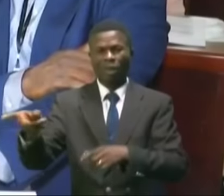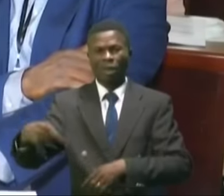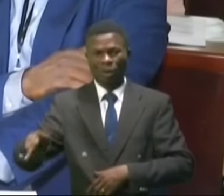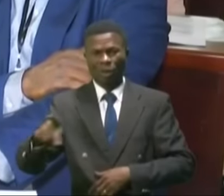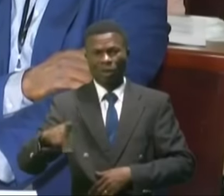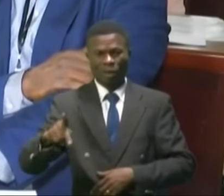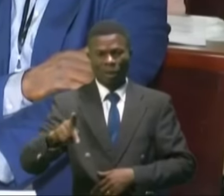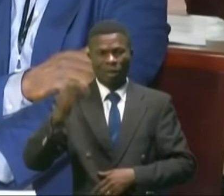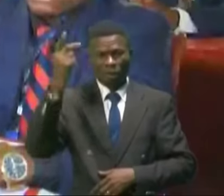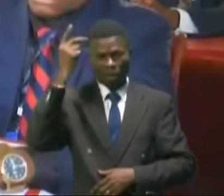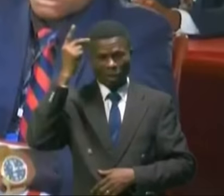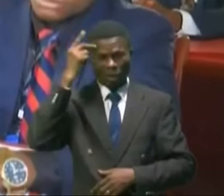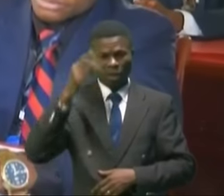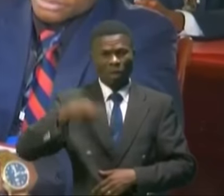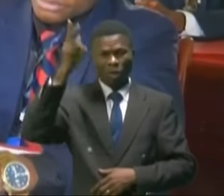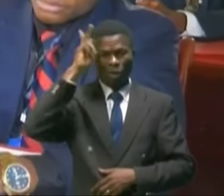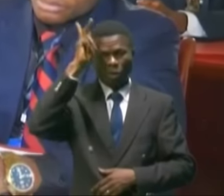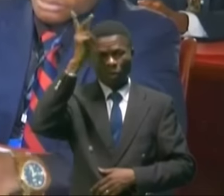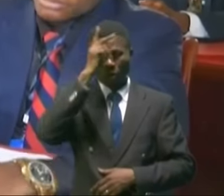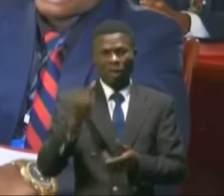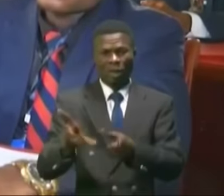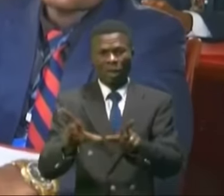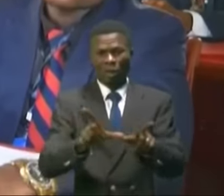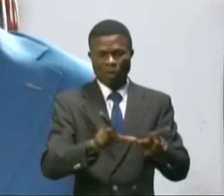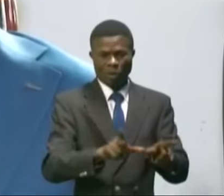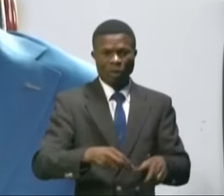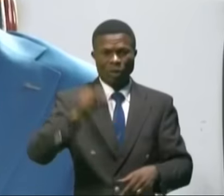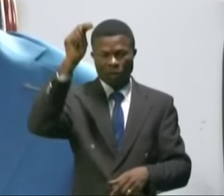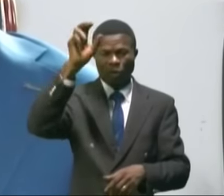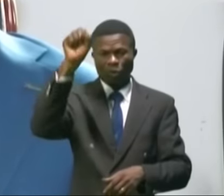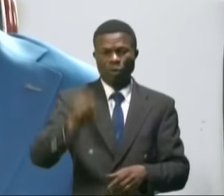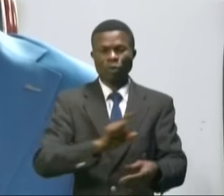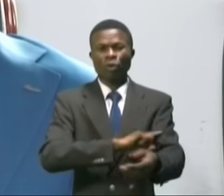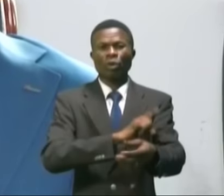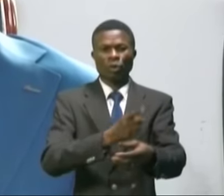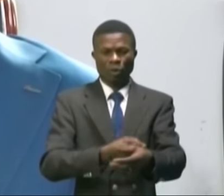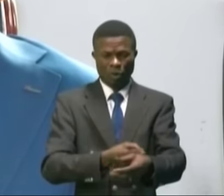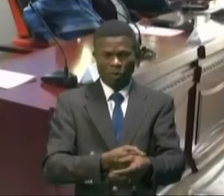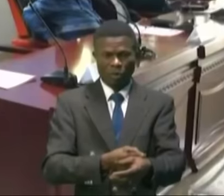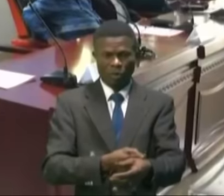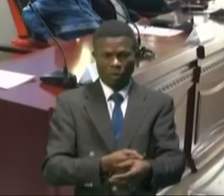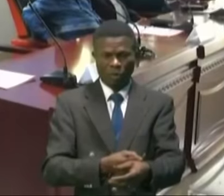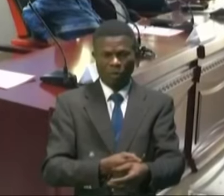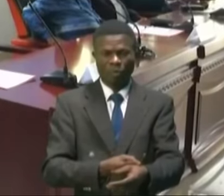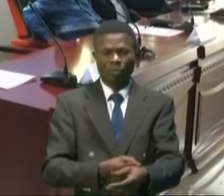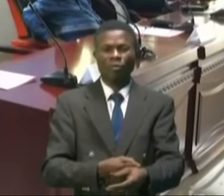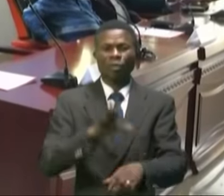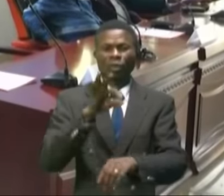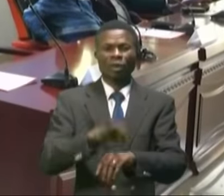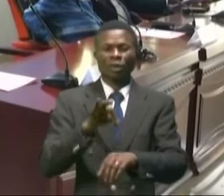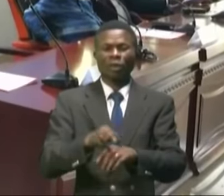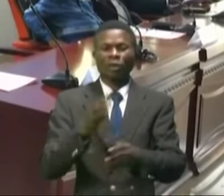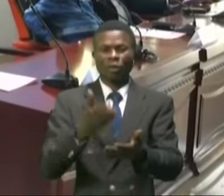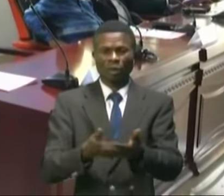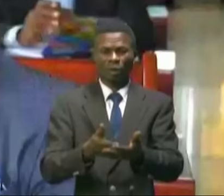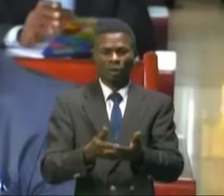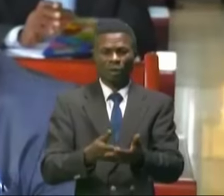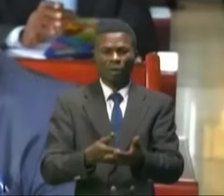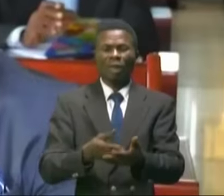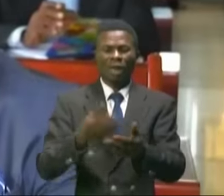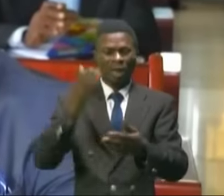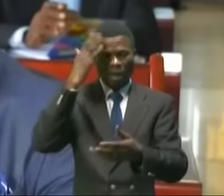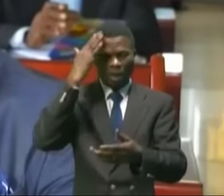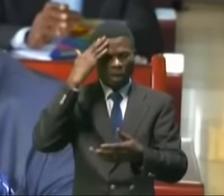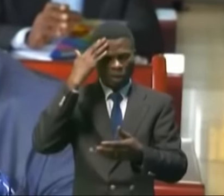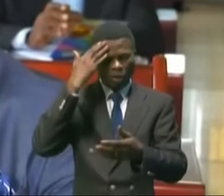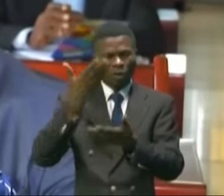Kinshasa, Okatanga, Lualaba, Nord et Sud Kivu. Il sera non seulement l'occasion d'avoir le feedback des